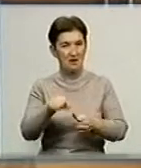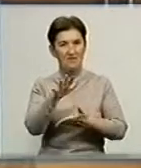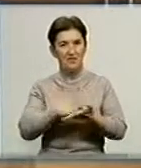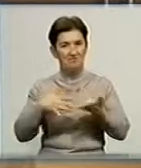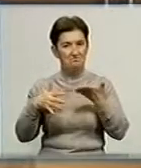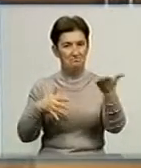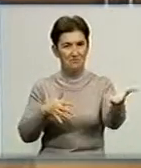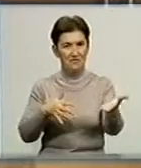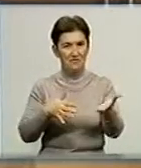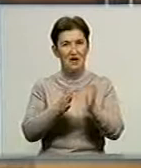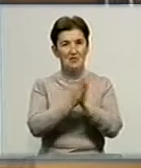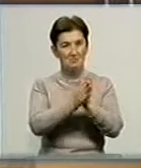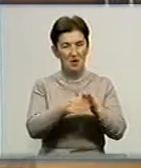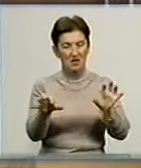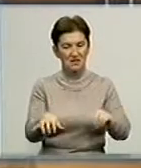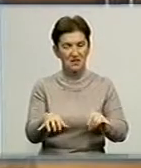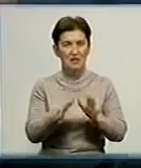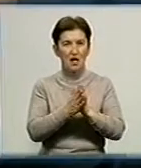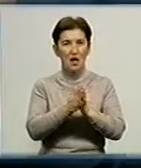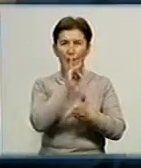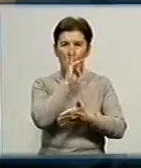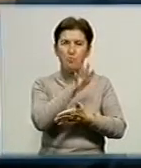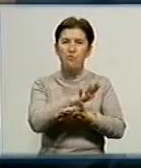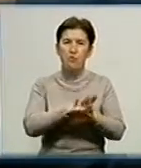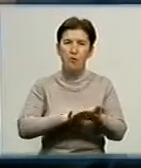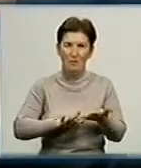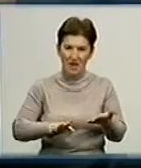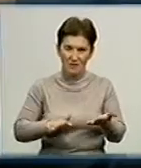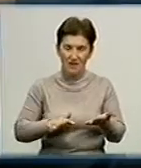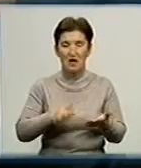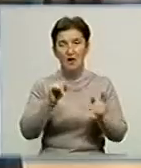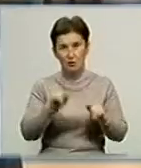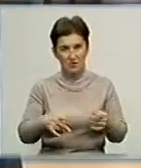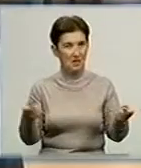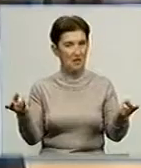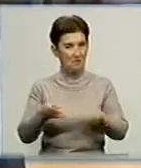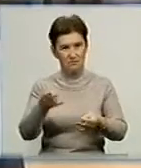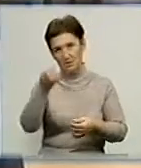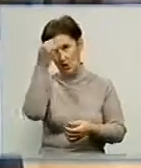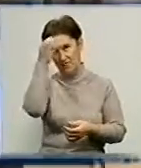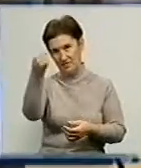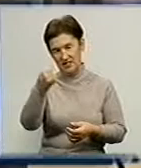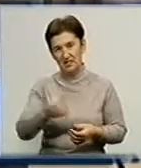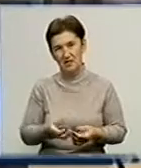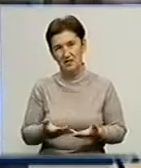президентові з проханням про помилування. Ось тоді і знадобиться отримана освіта, говорить Віллі Єлл.